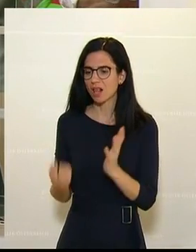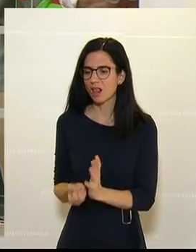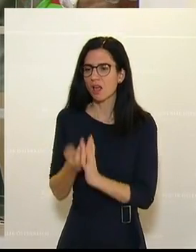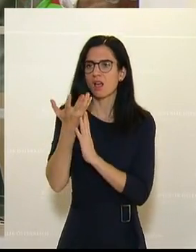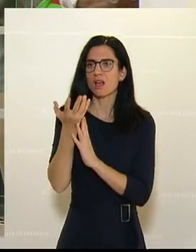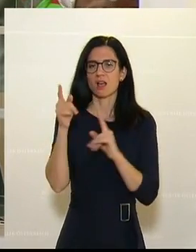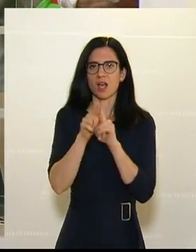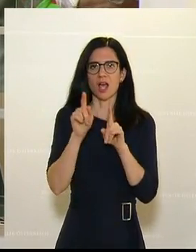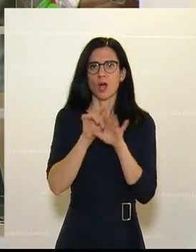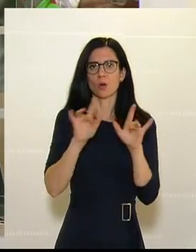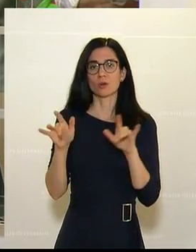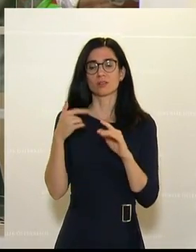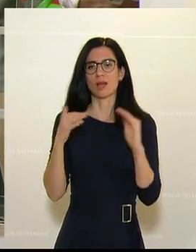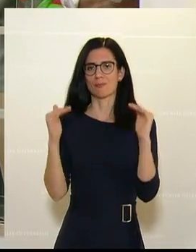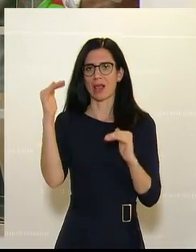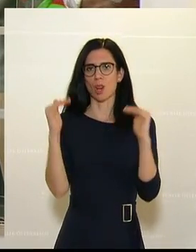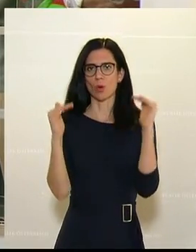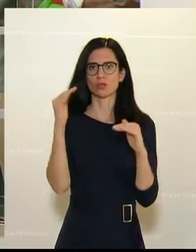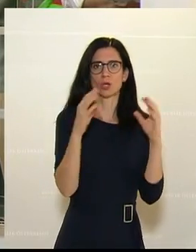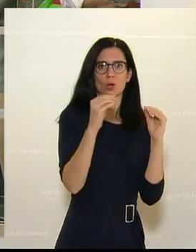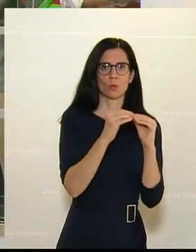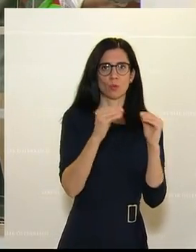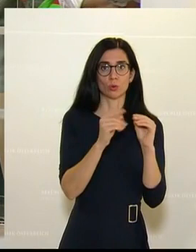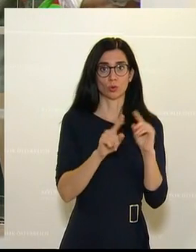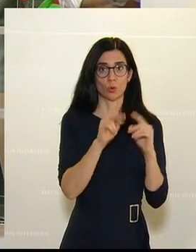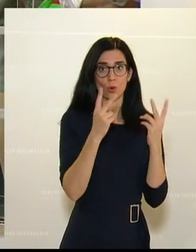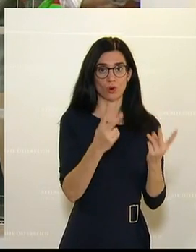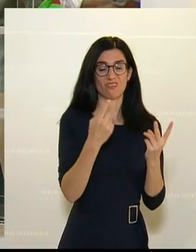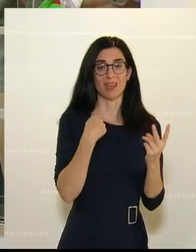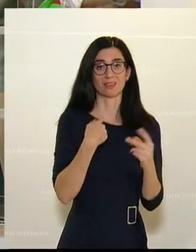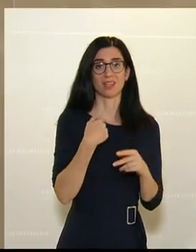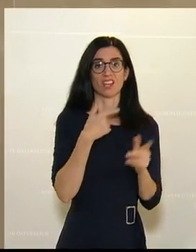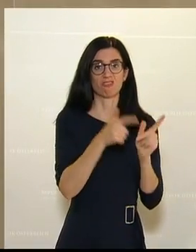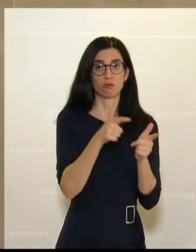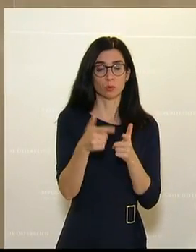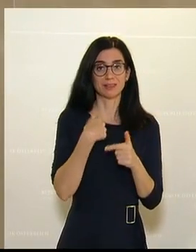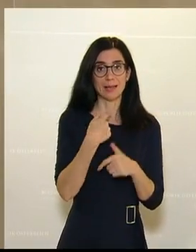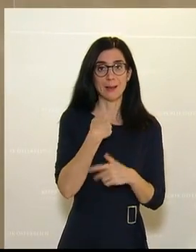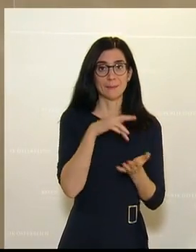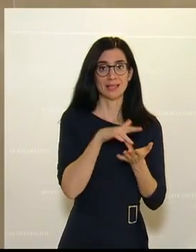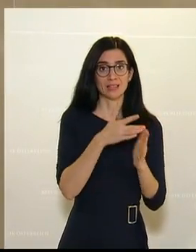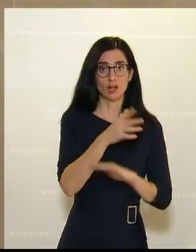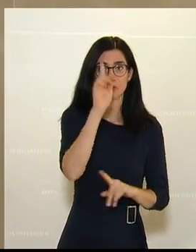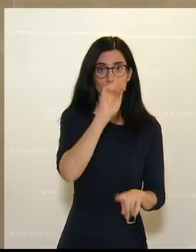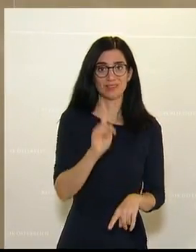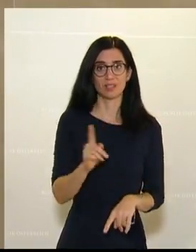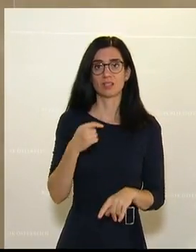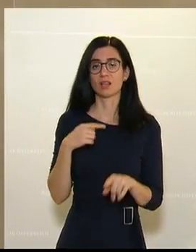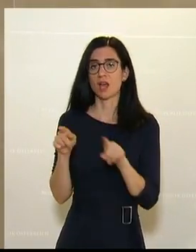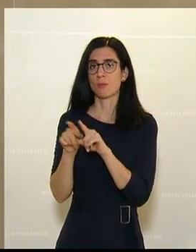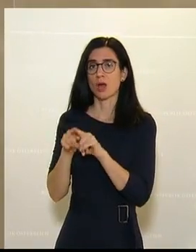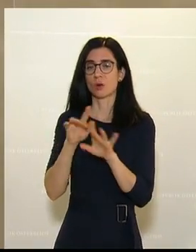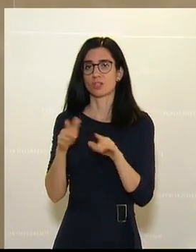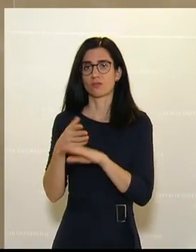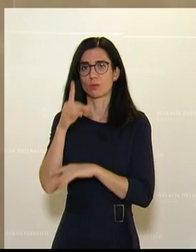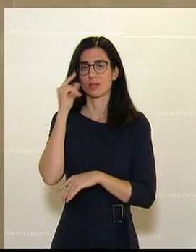auch in der Balance sein muss zwischen dem Boden, der hochwertige Futtermittel liefert und die tierische Produktion hinten anstellt. Also die